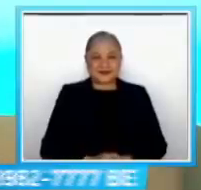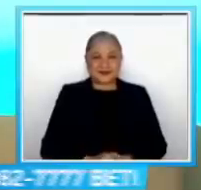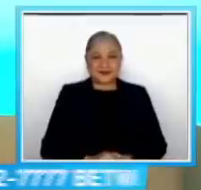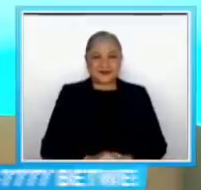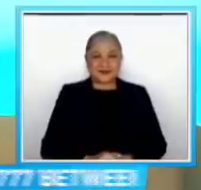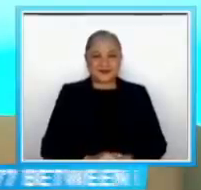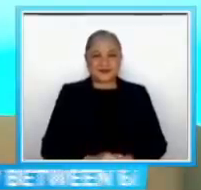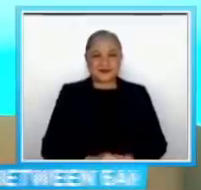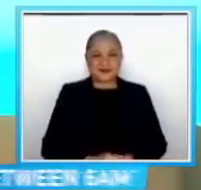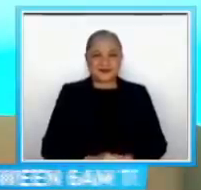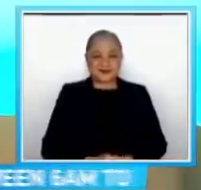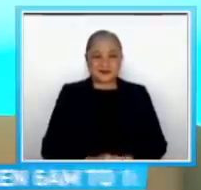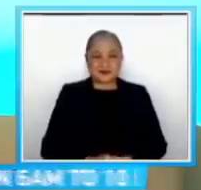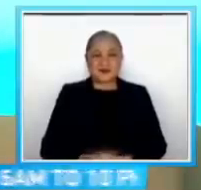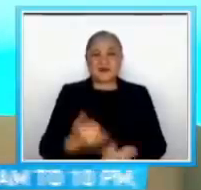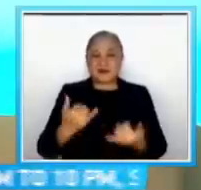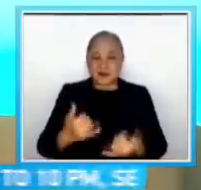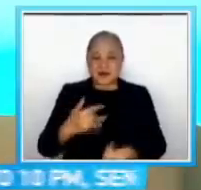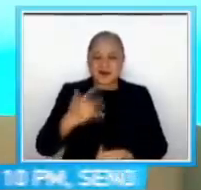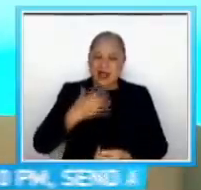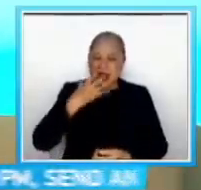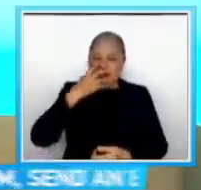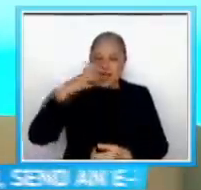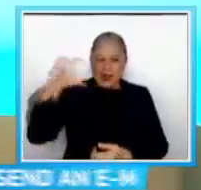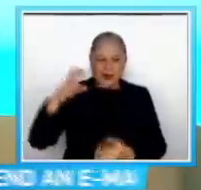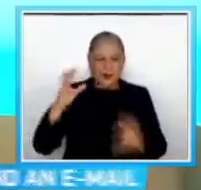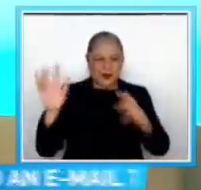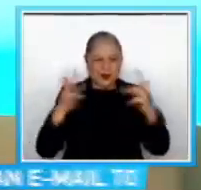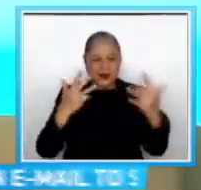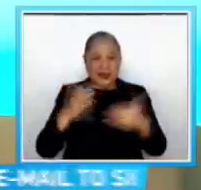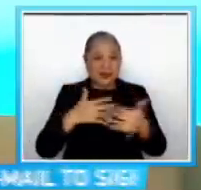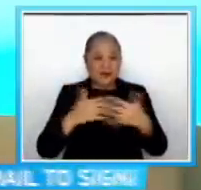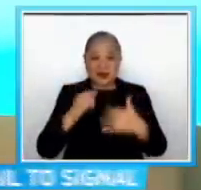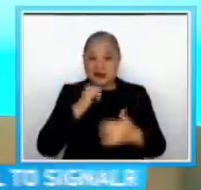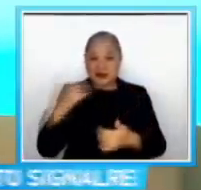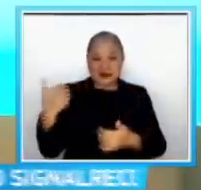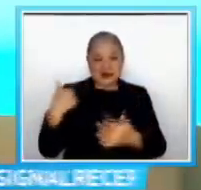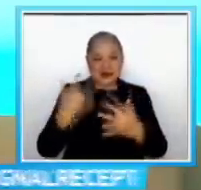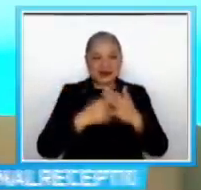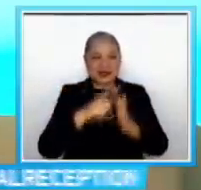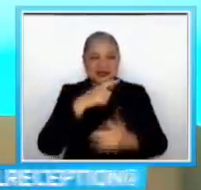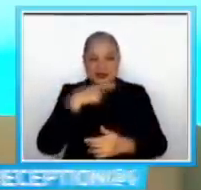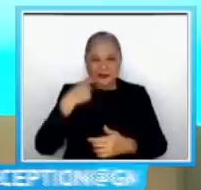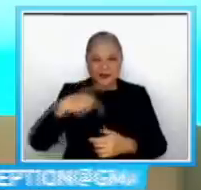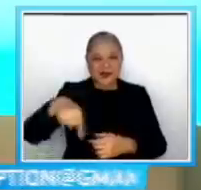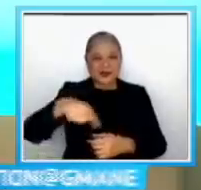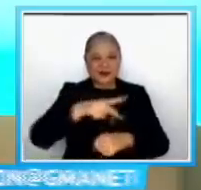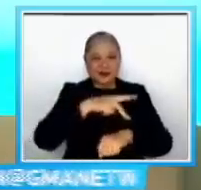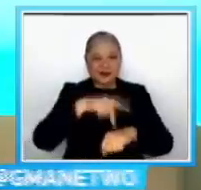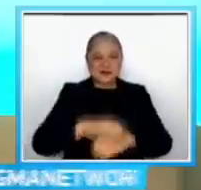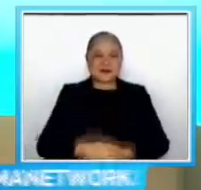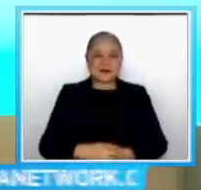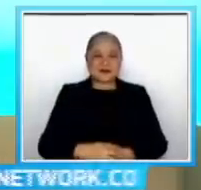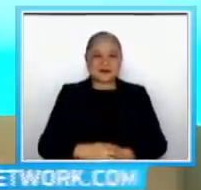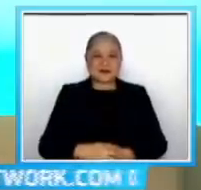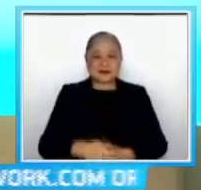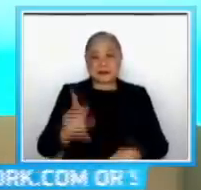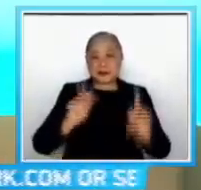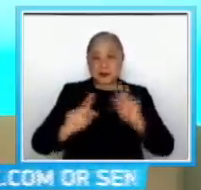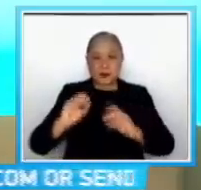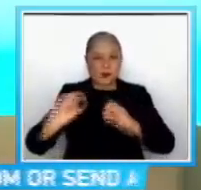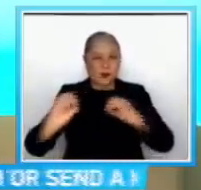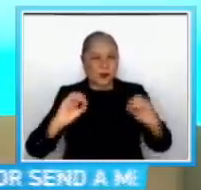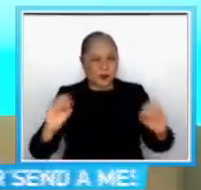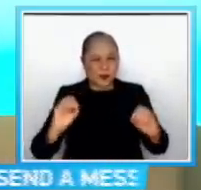Ramdam na ang maalinsangang panahon kahit hindi pa po opisyal na nagsisimula ang tag-init sa bansa Kaya ang ilan po nating kababayan kanya-kanyang diskarte